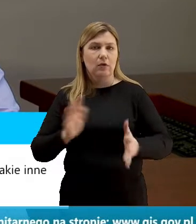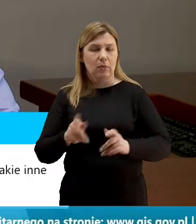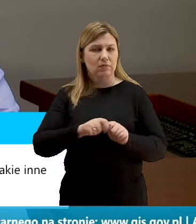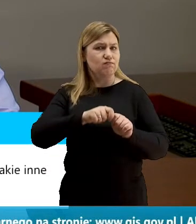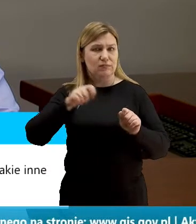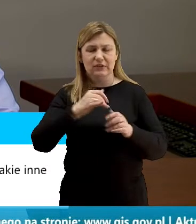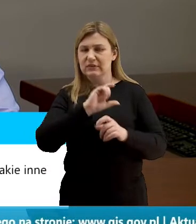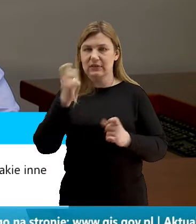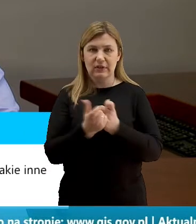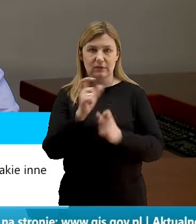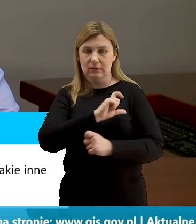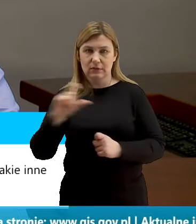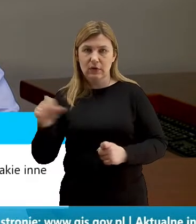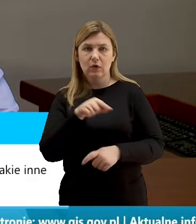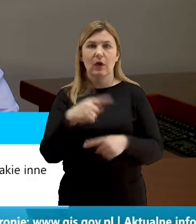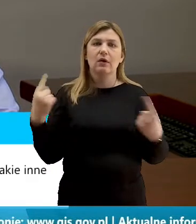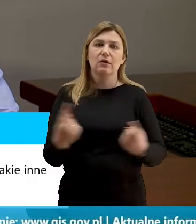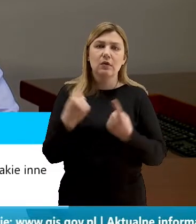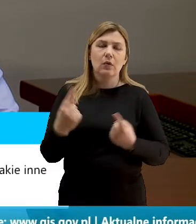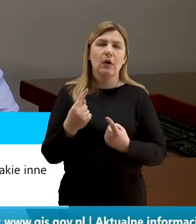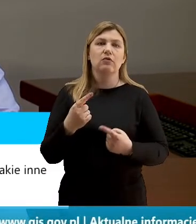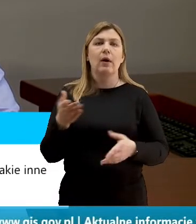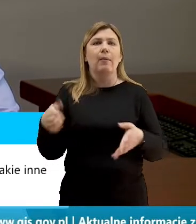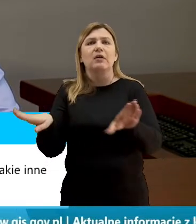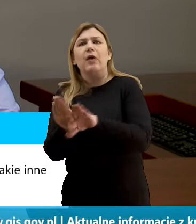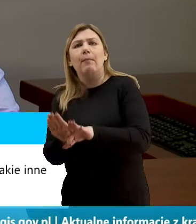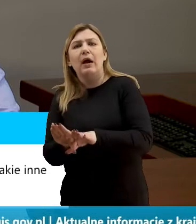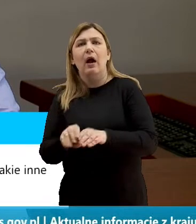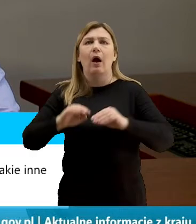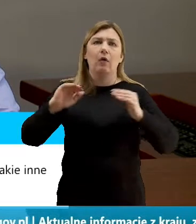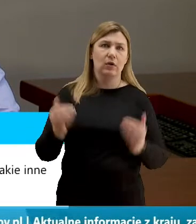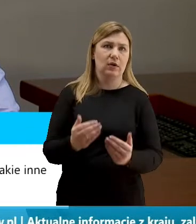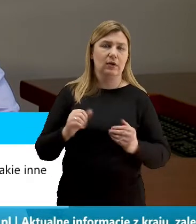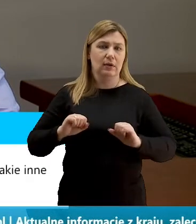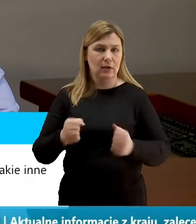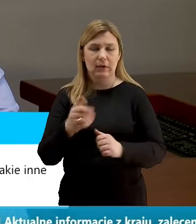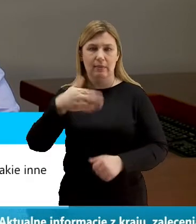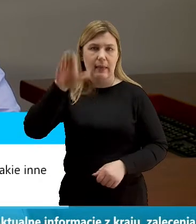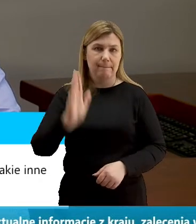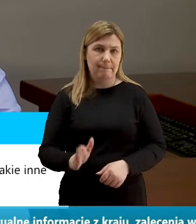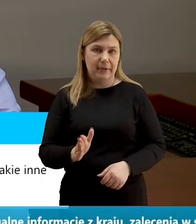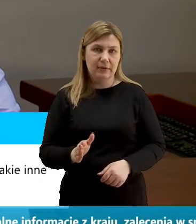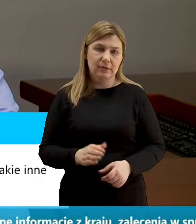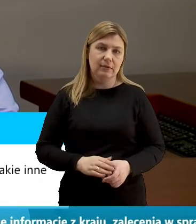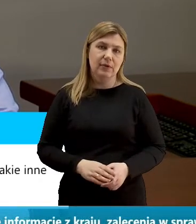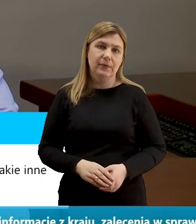ciągły. Tutaj takich sytuacji, że będziemy je zamykali, czy ograniczali ich działanie, nie będzie. Natomiast